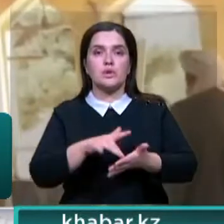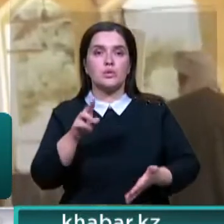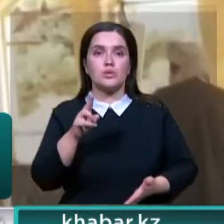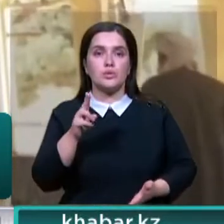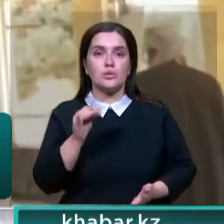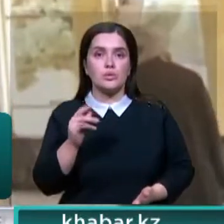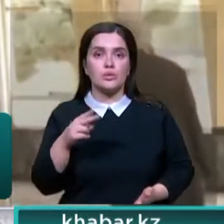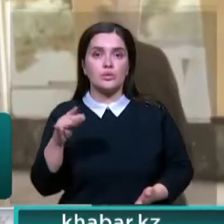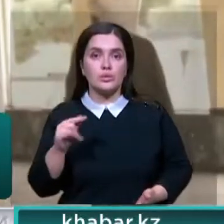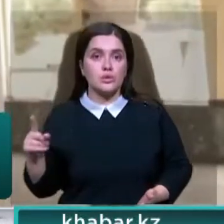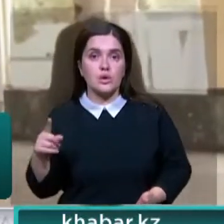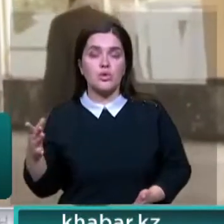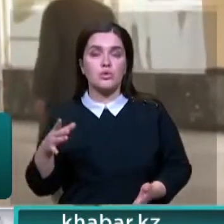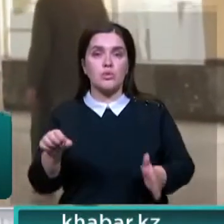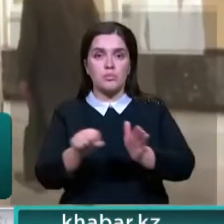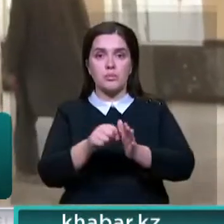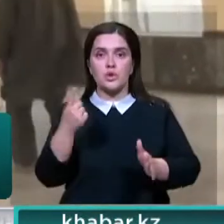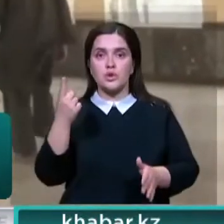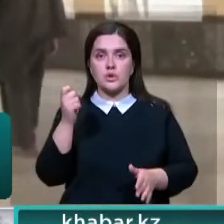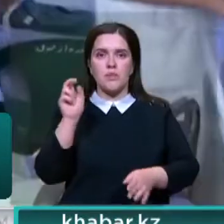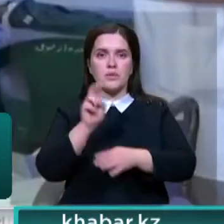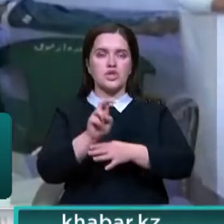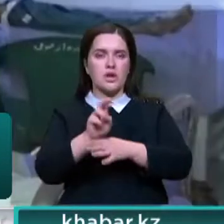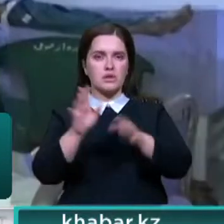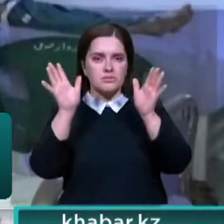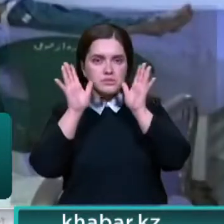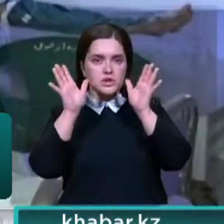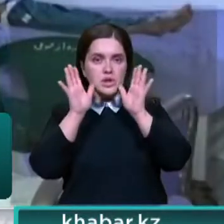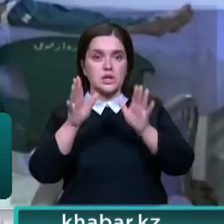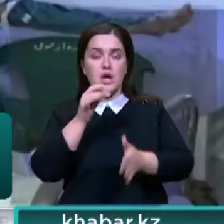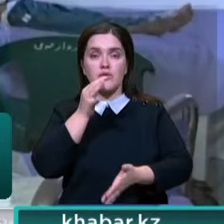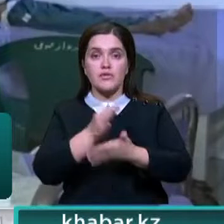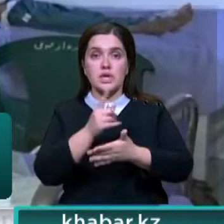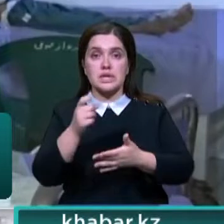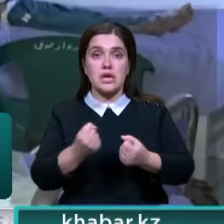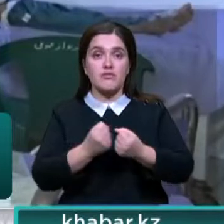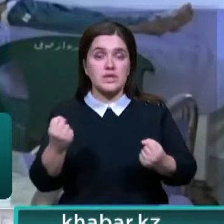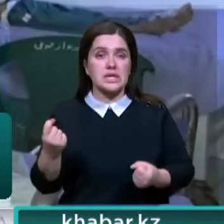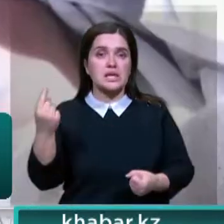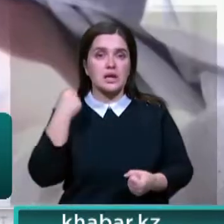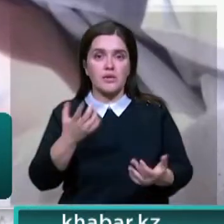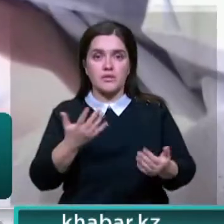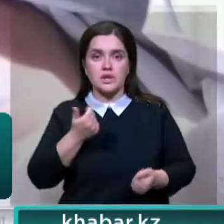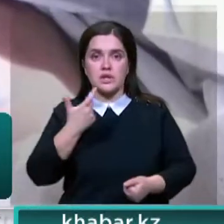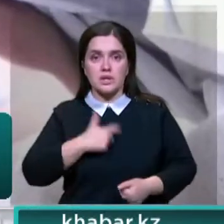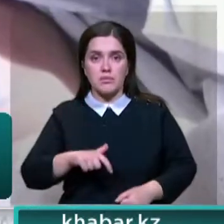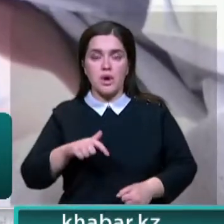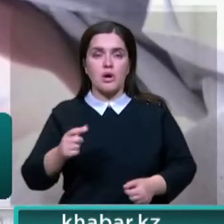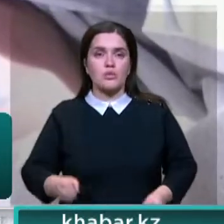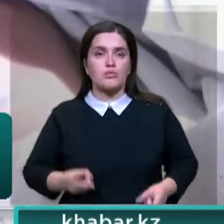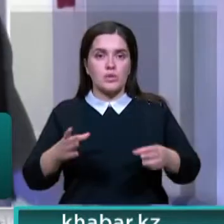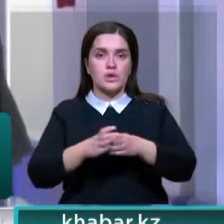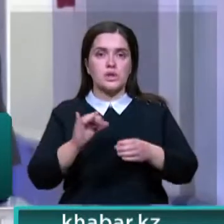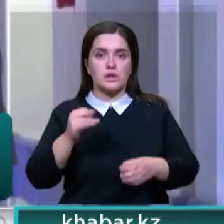произошел в провинции Кундуз. Он унес жизни более 100 прихожан мечети. Ответственность за взрыв тогда взяла часть террористической